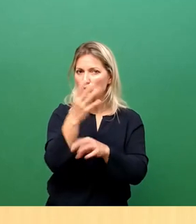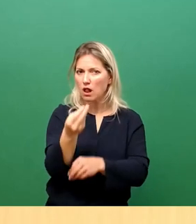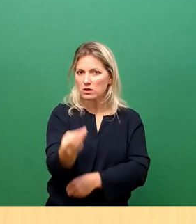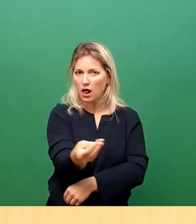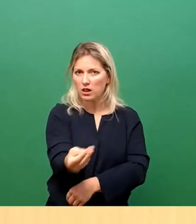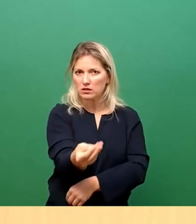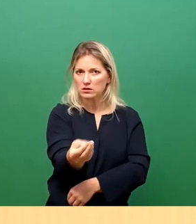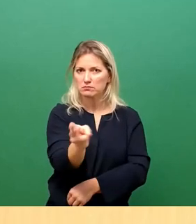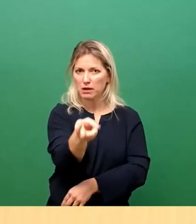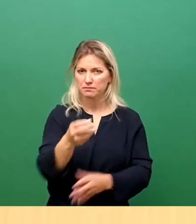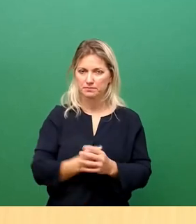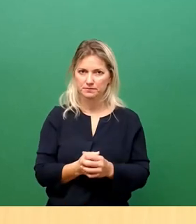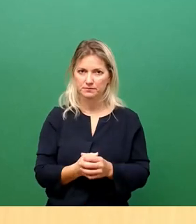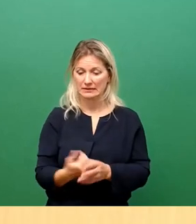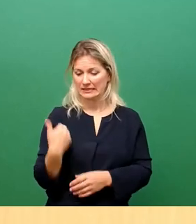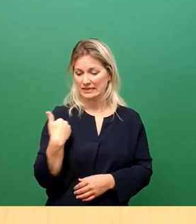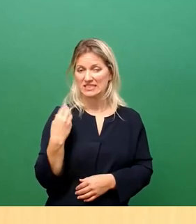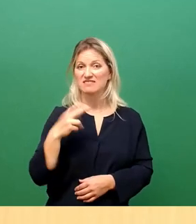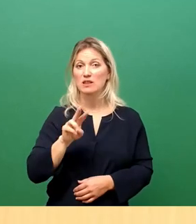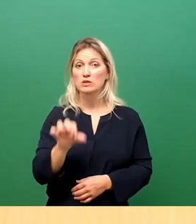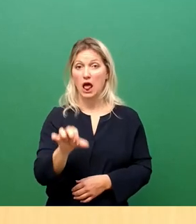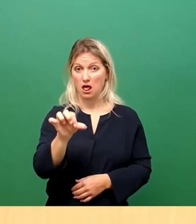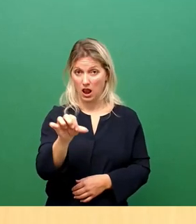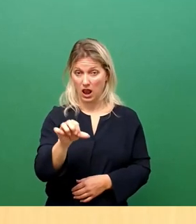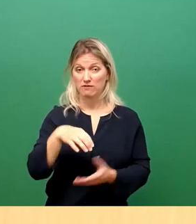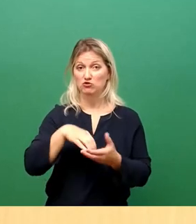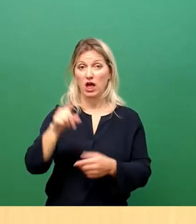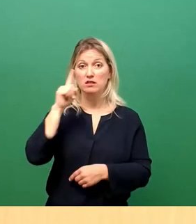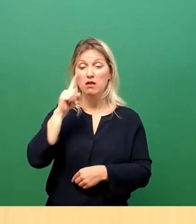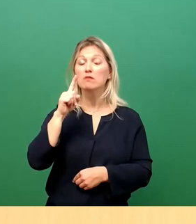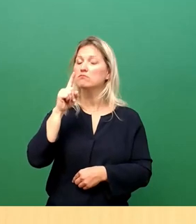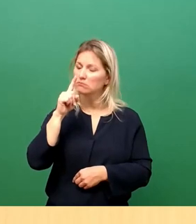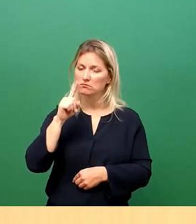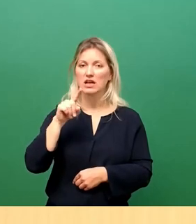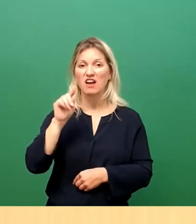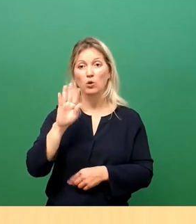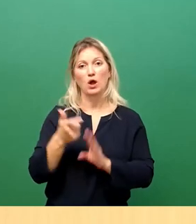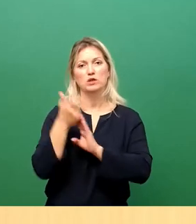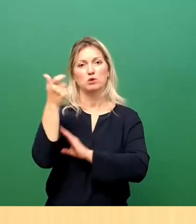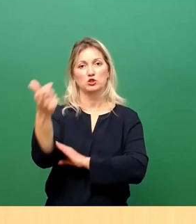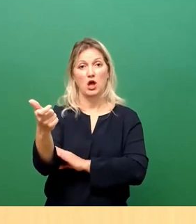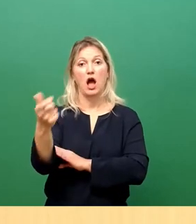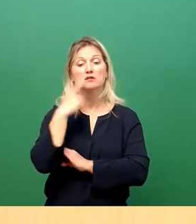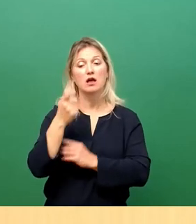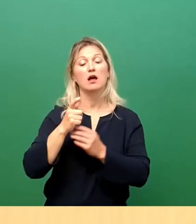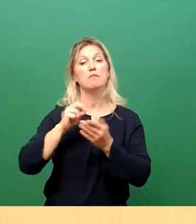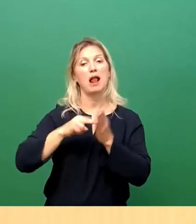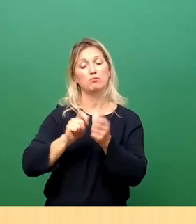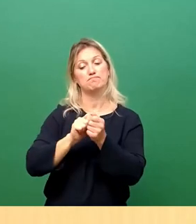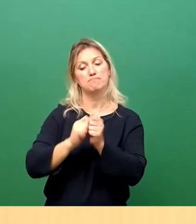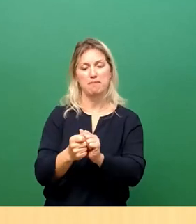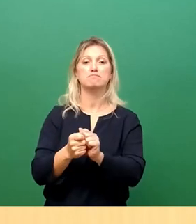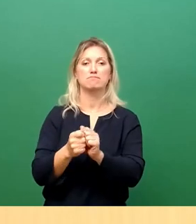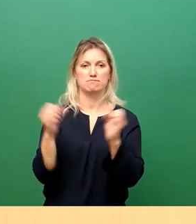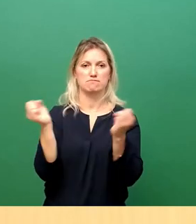2011 beschließt der Stadtrat eine geänderte Planung für die Königsbrücker Straße zur Herstellung der Förderfähigkeit im Abschnitt zwischen